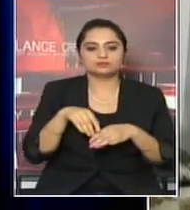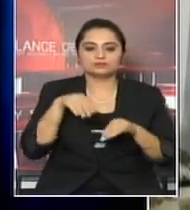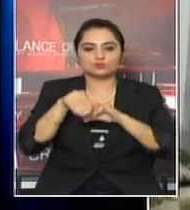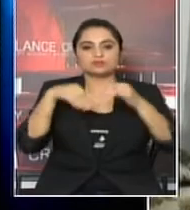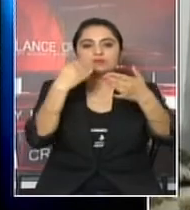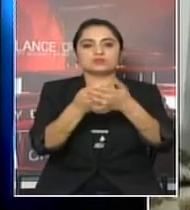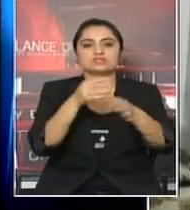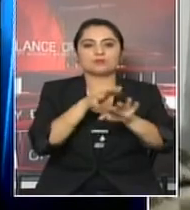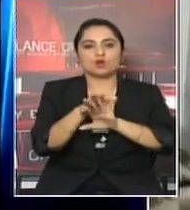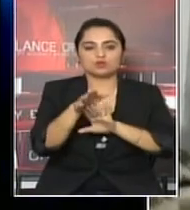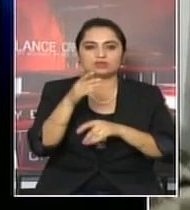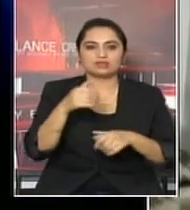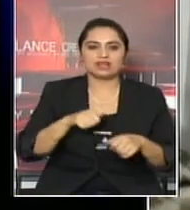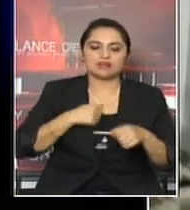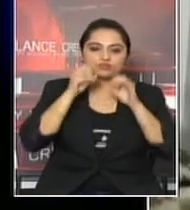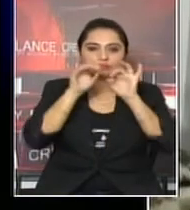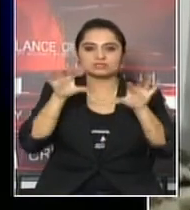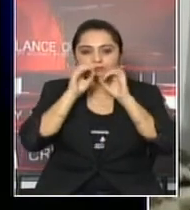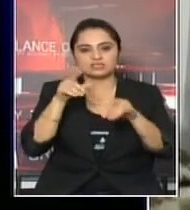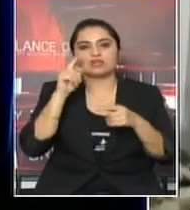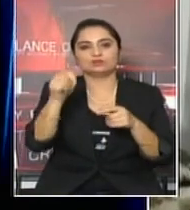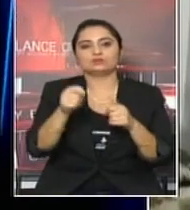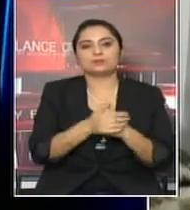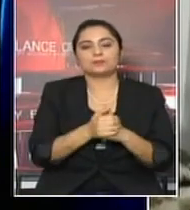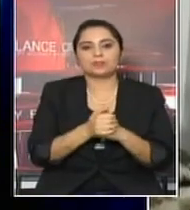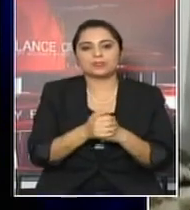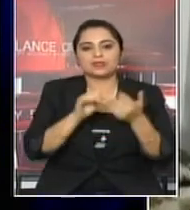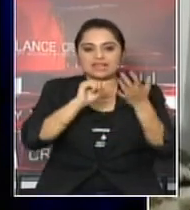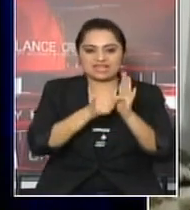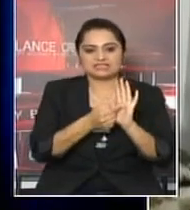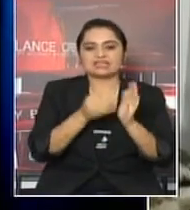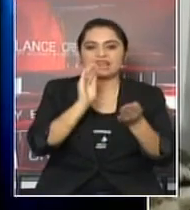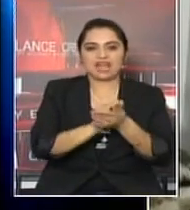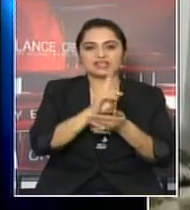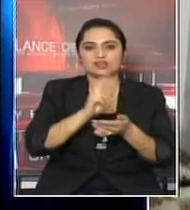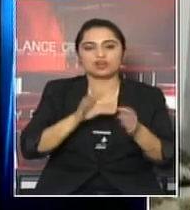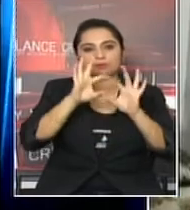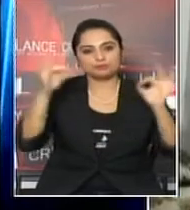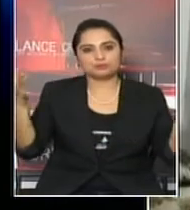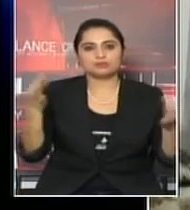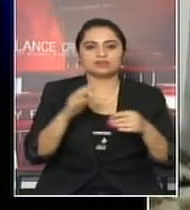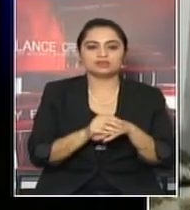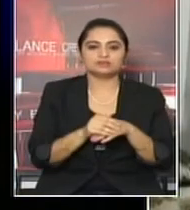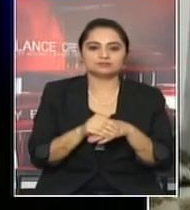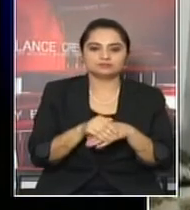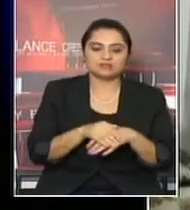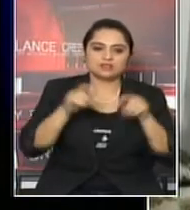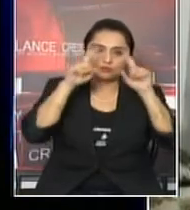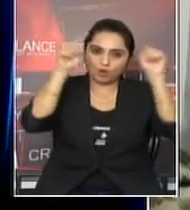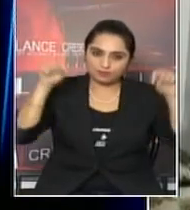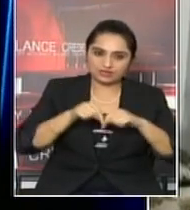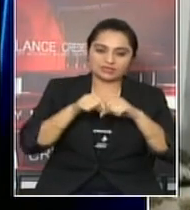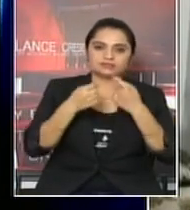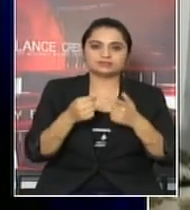अरले आफ नू पर्चार पर्चार को एजेंड लिए रहा विविन्न पोस्टर, पंप्लेट